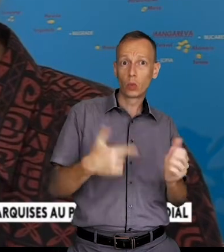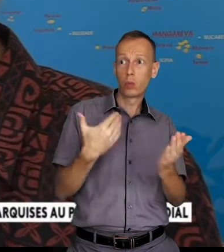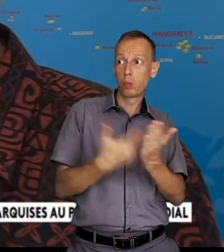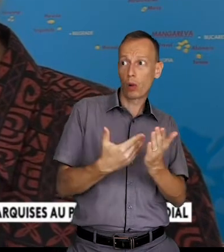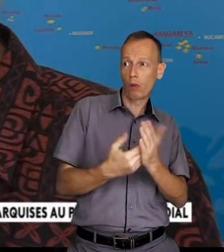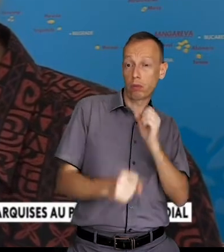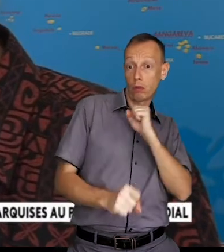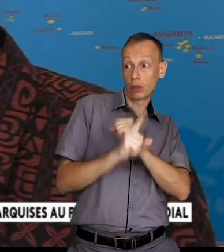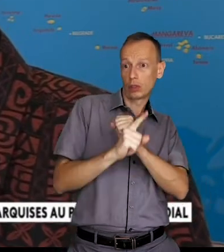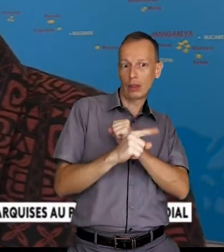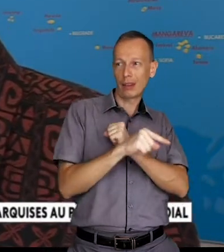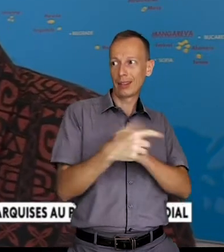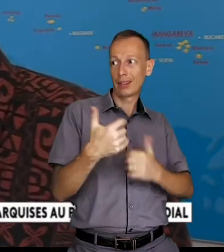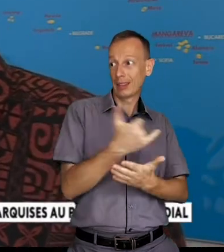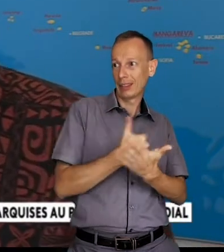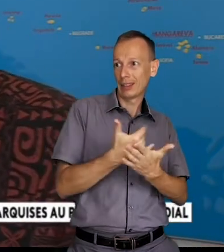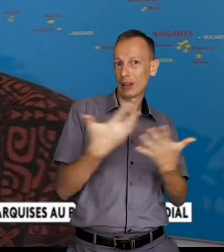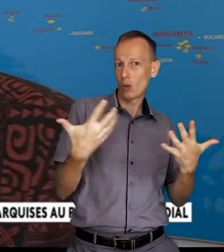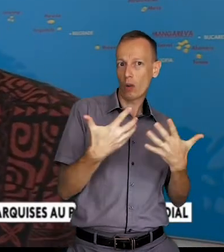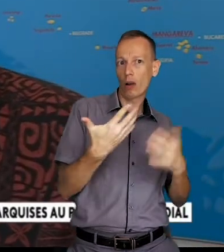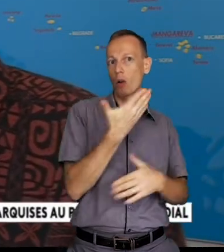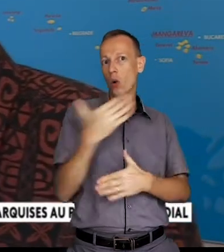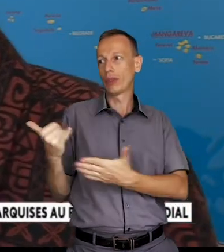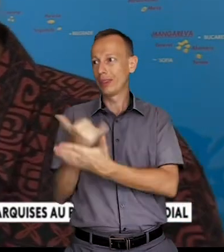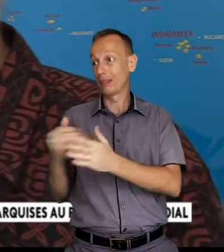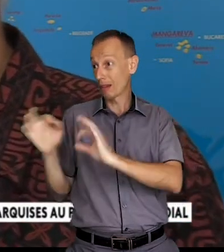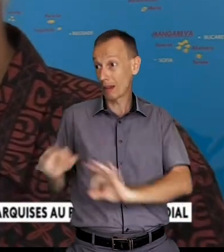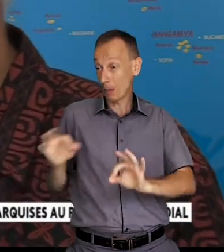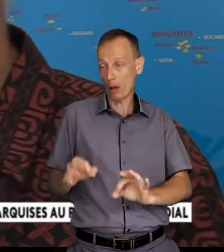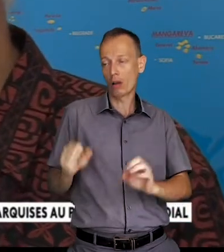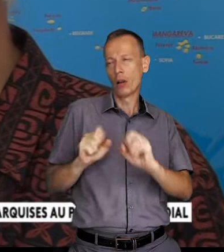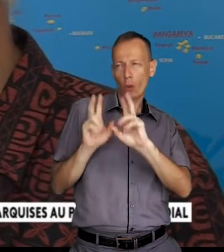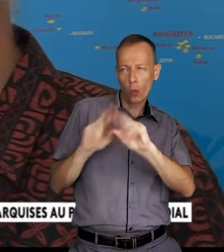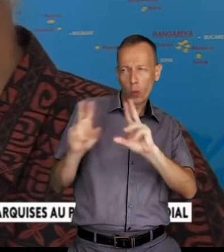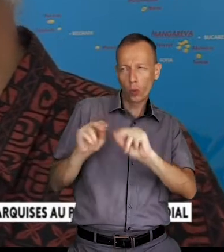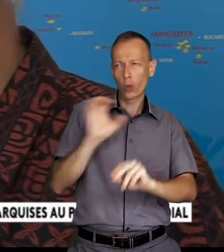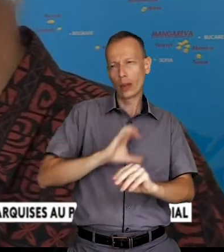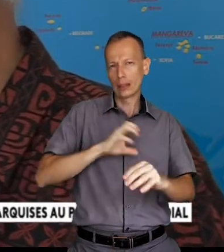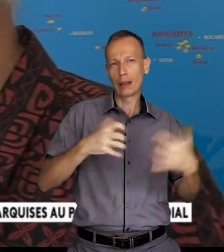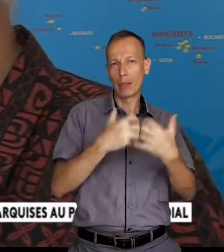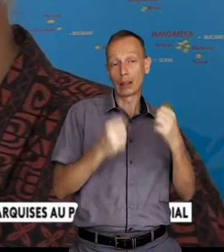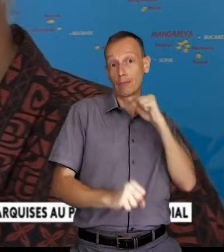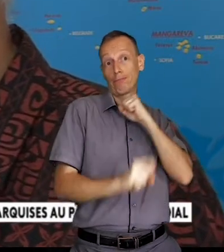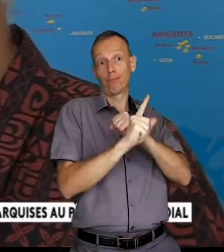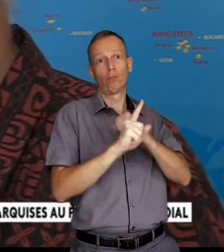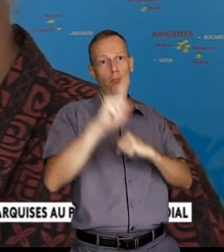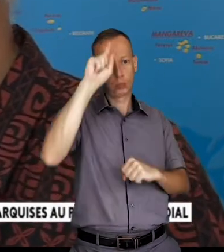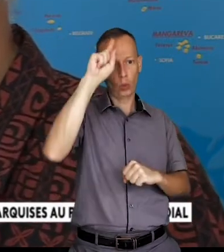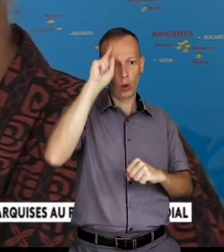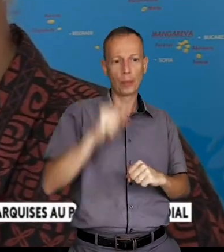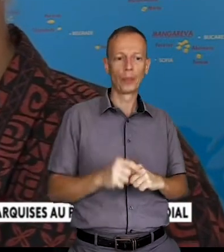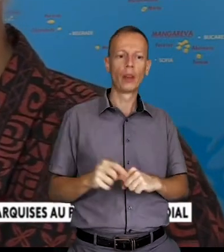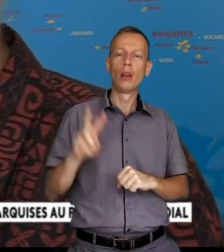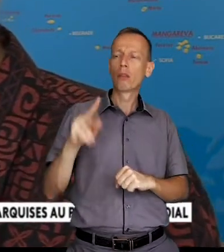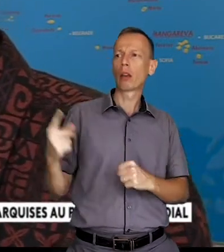mesure où ce qu peut trouver d'original sur une île, ne doit pas se retrouver sur une autre île. Donc il faut que ça